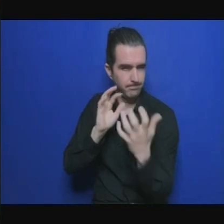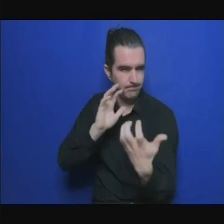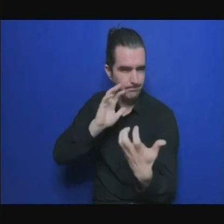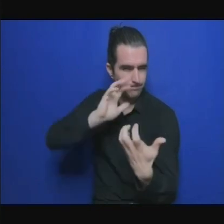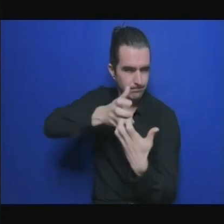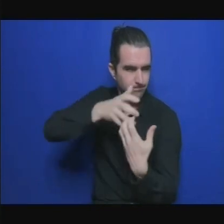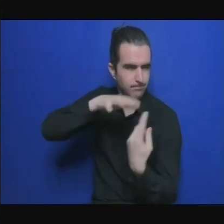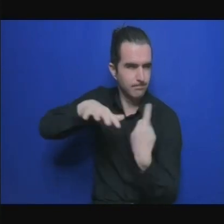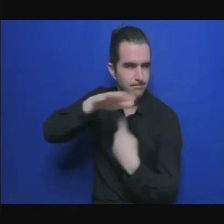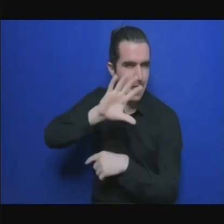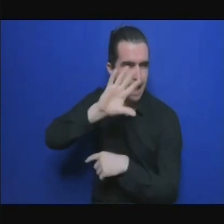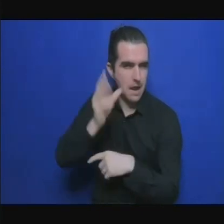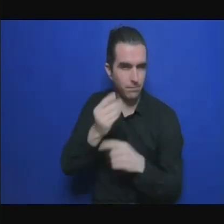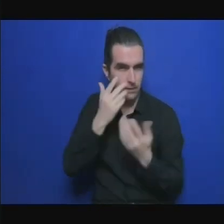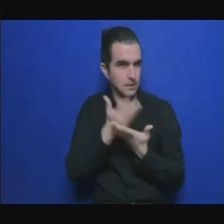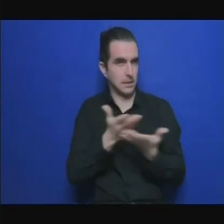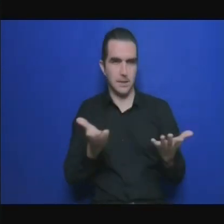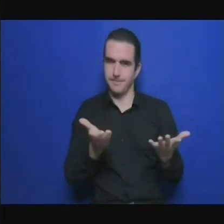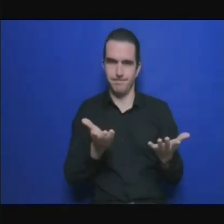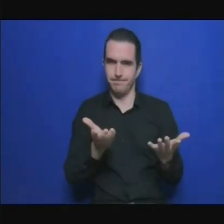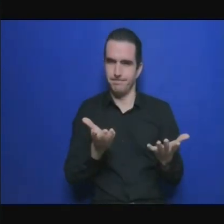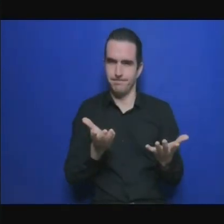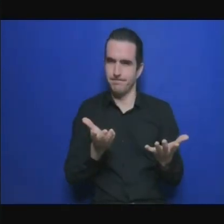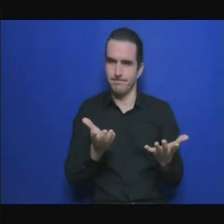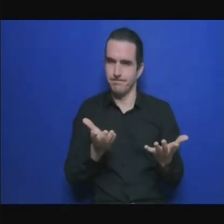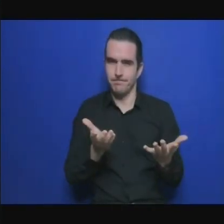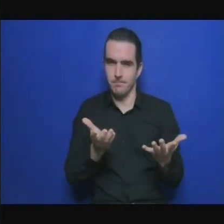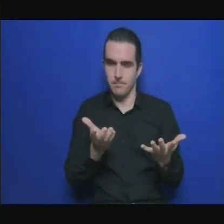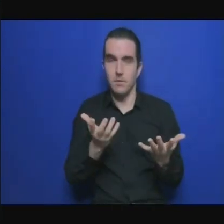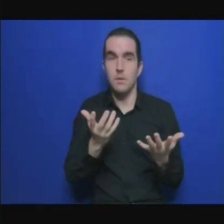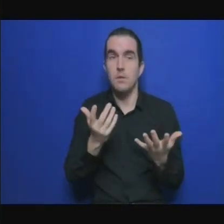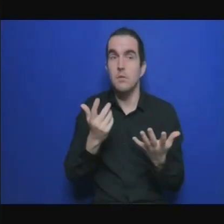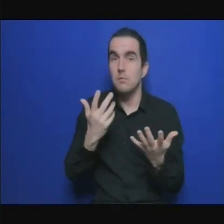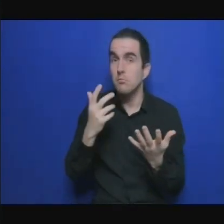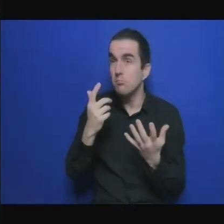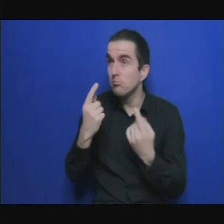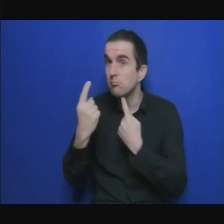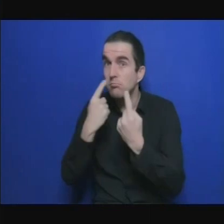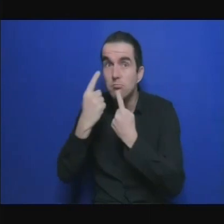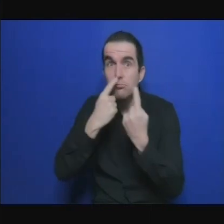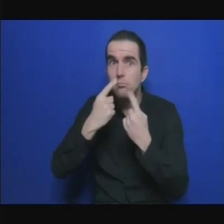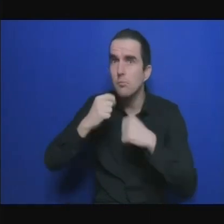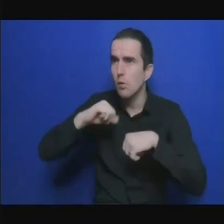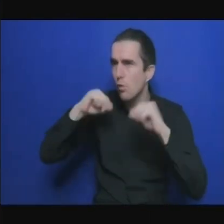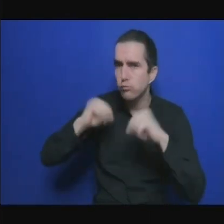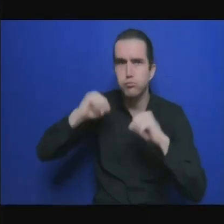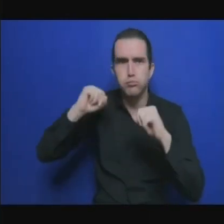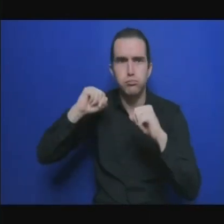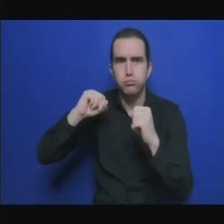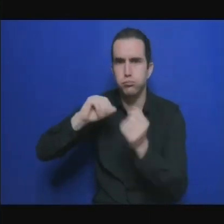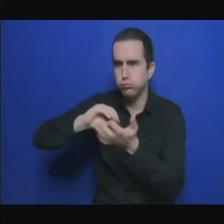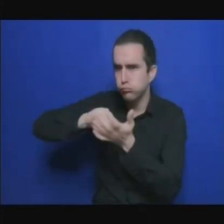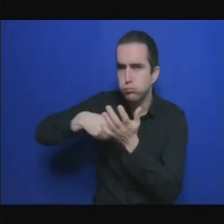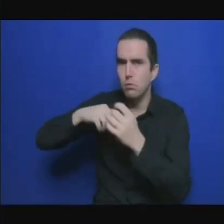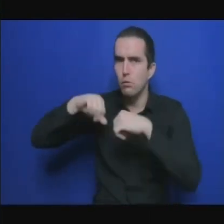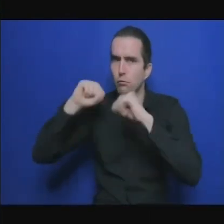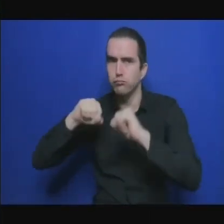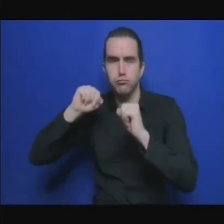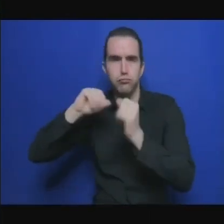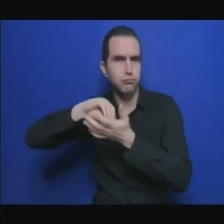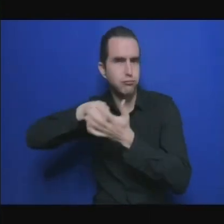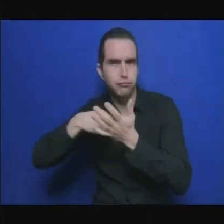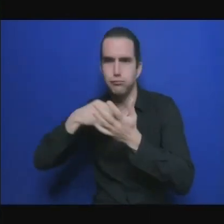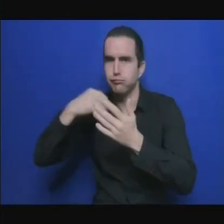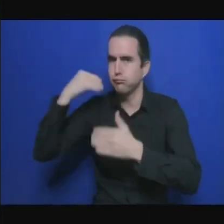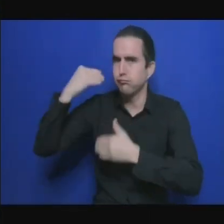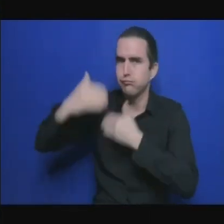fait en partie à cela au fait qu'il n pas assez d'expertise africaine dans ça c'est provocateur mais nous devons garder cela à l